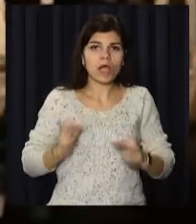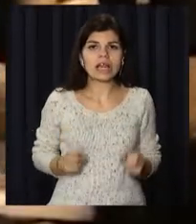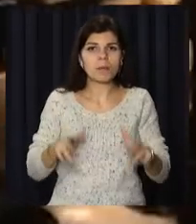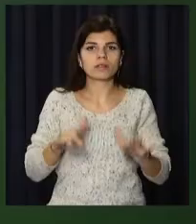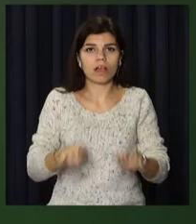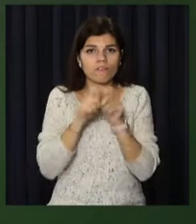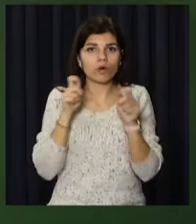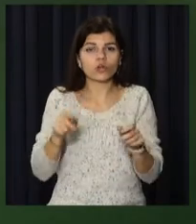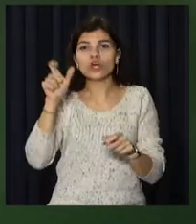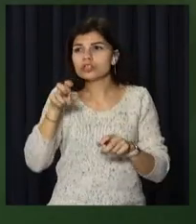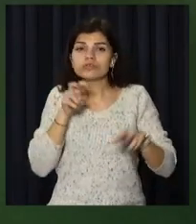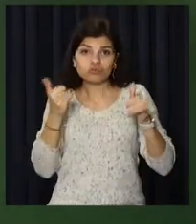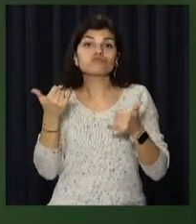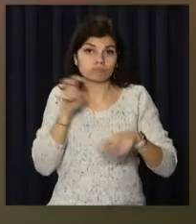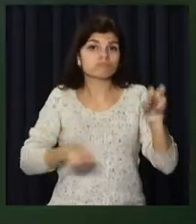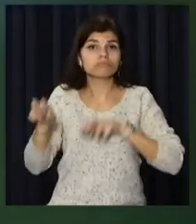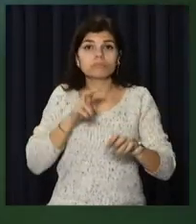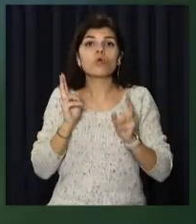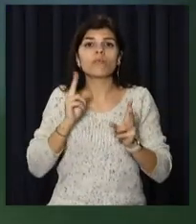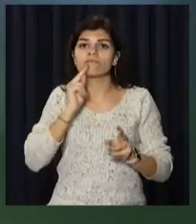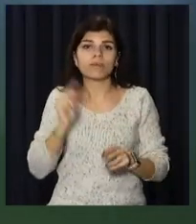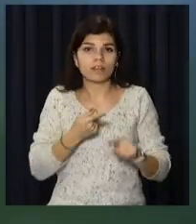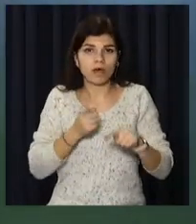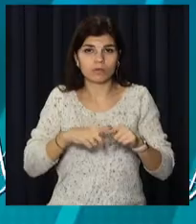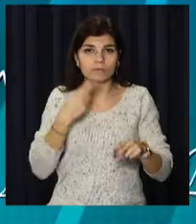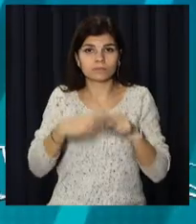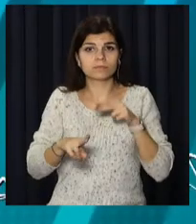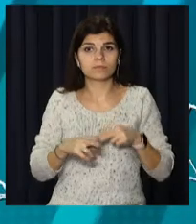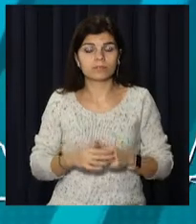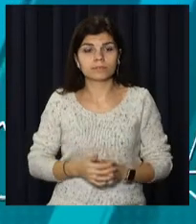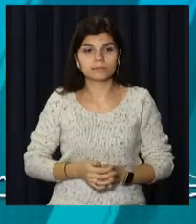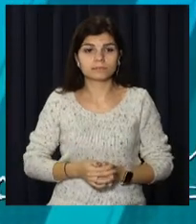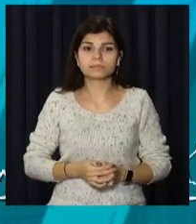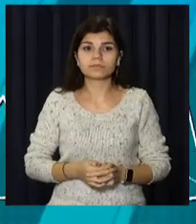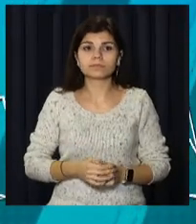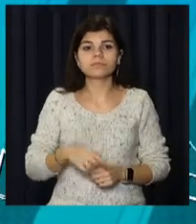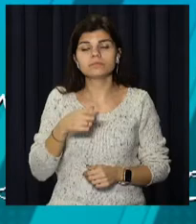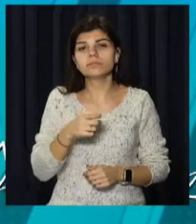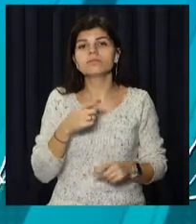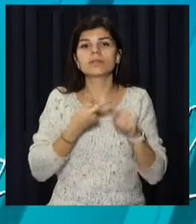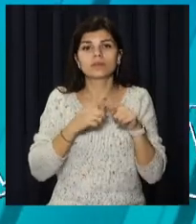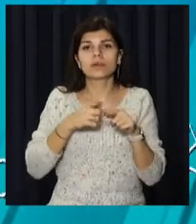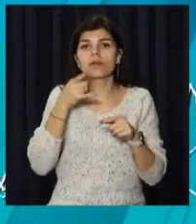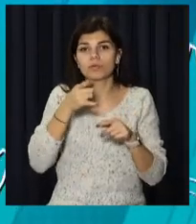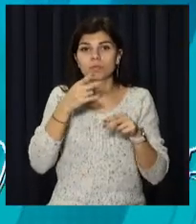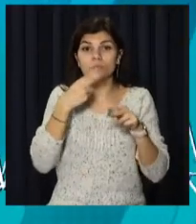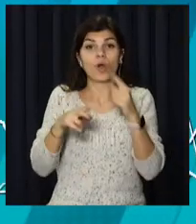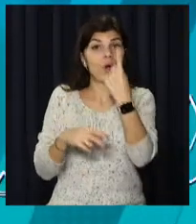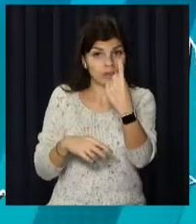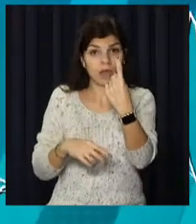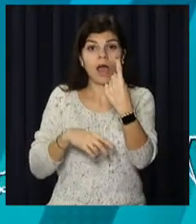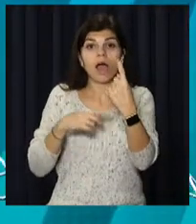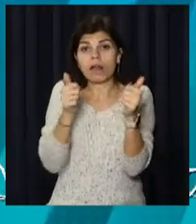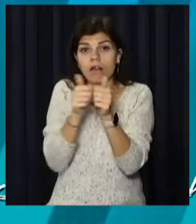провадження, зловмисників розшукують. Наслідок загорання одного автомобіля пошкоджуємо ще два транспортні